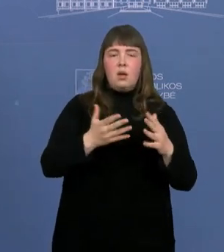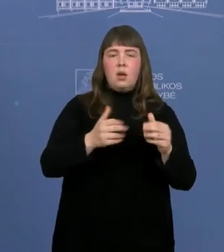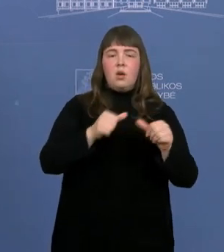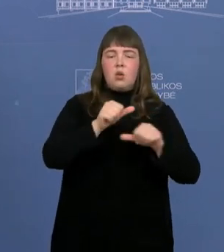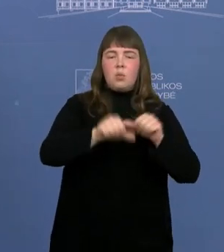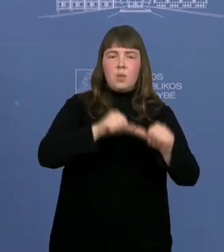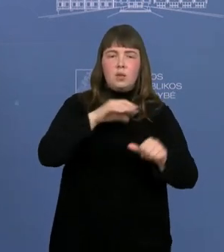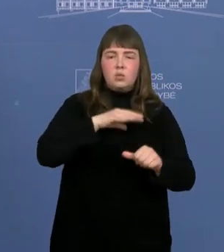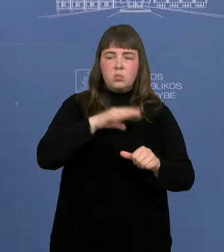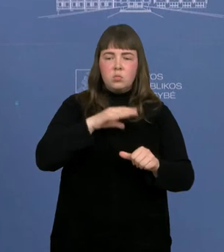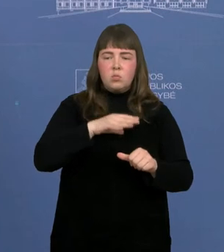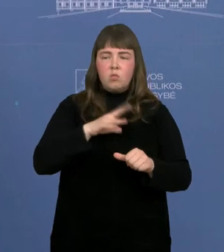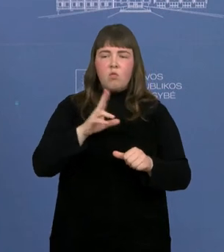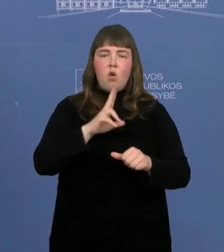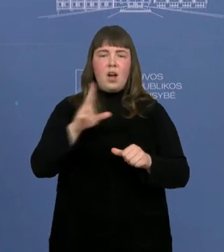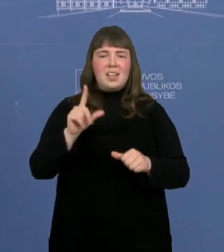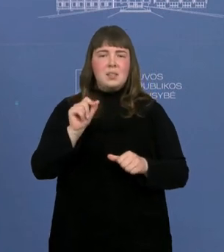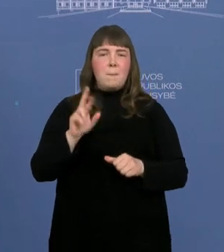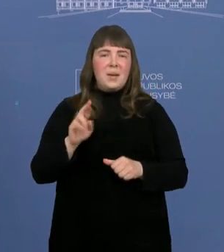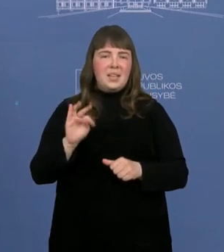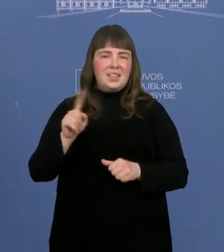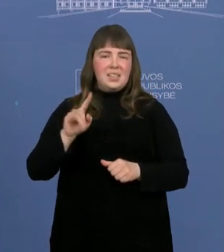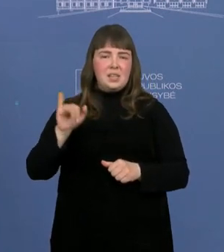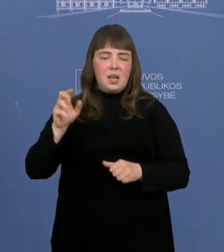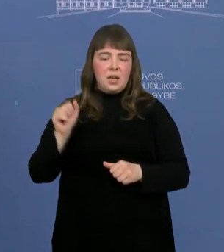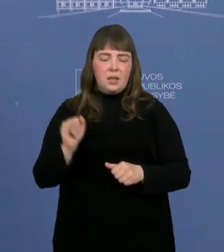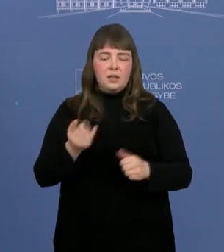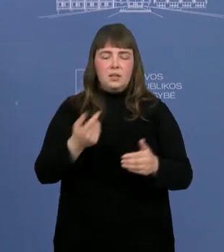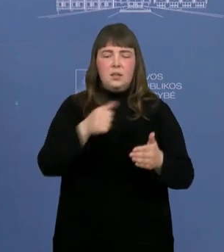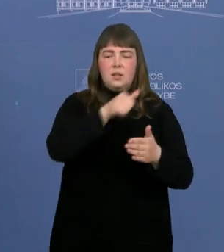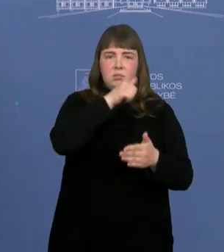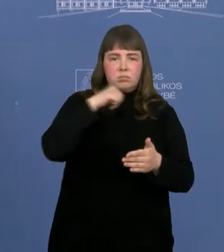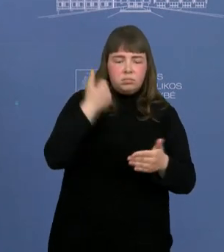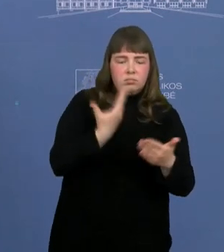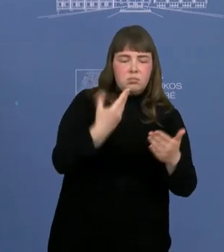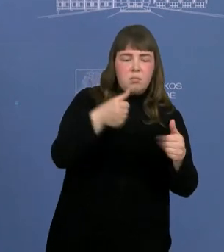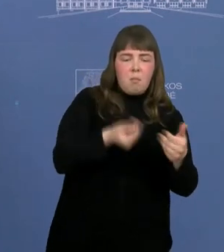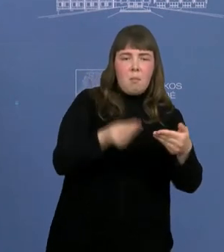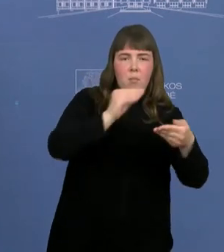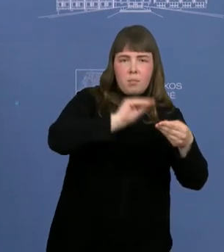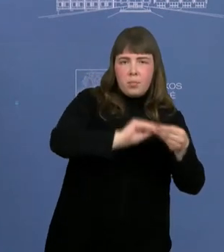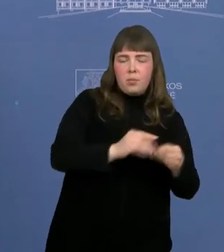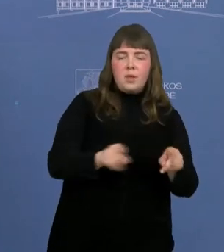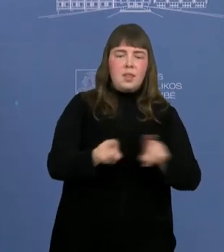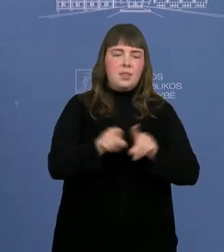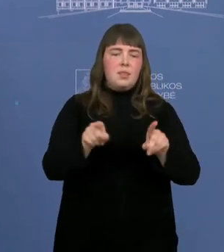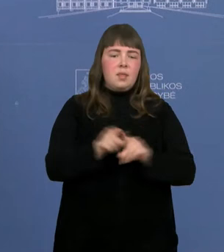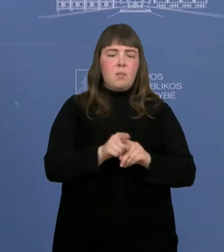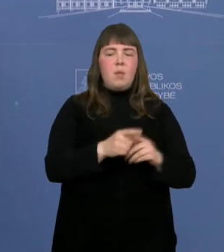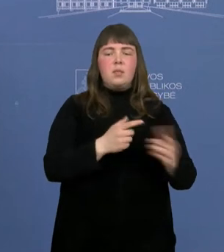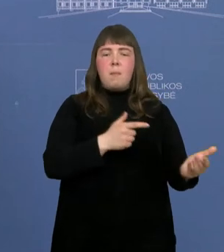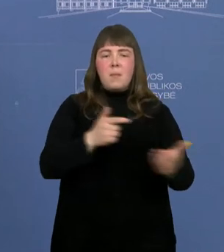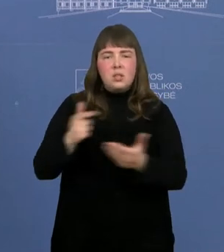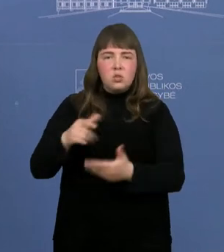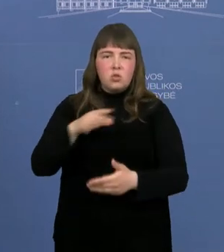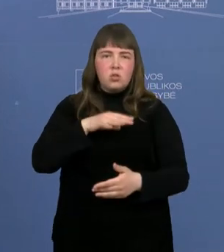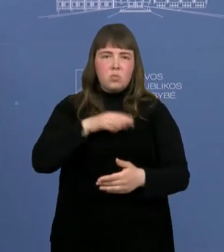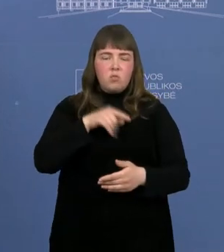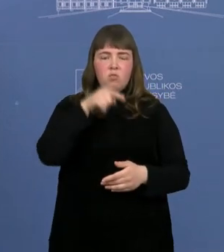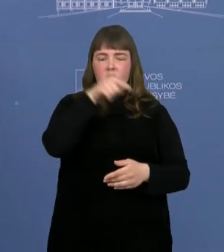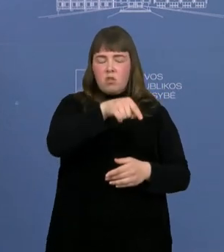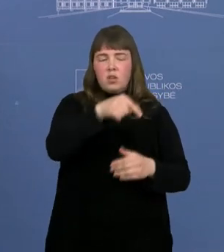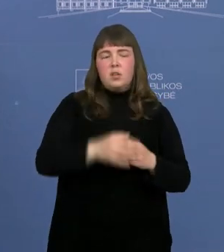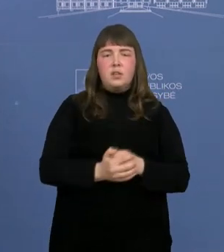razdavo užuovėje. Buvo žinomas medžioklės plotas, bet pernai metais apribojus medžioklė